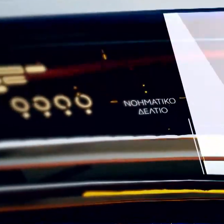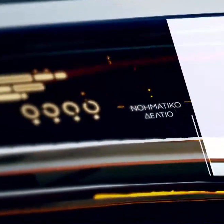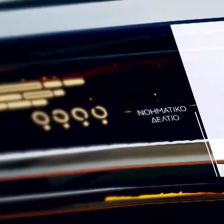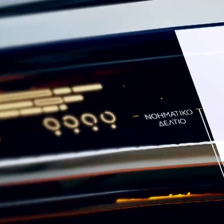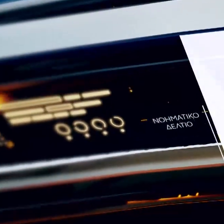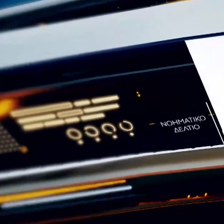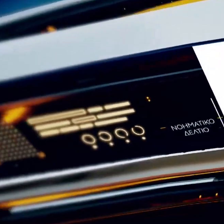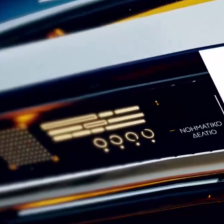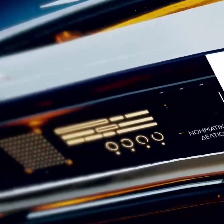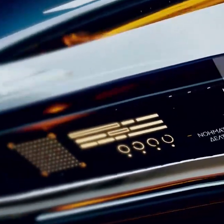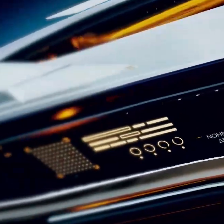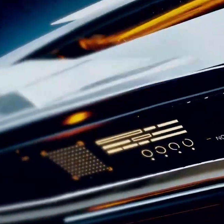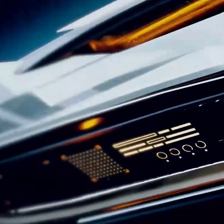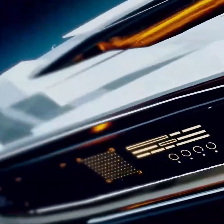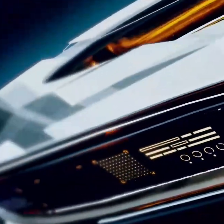Μουσική